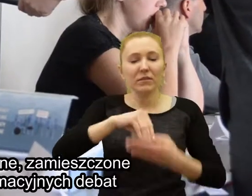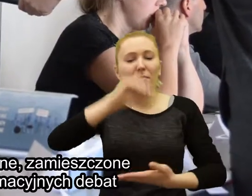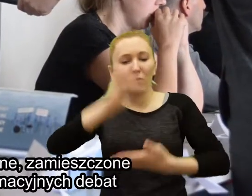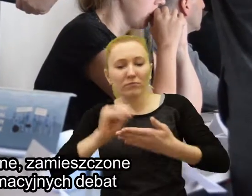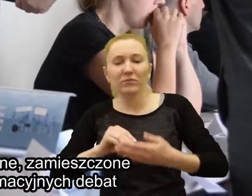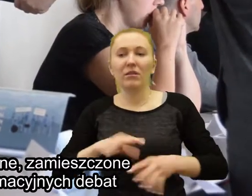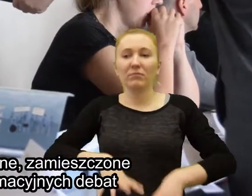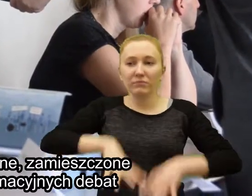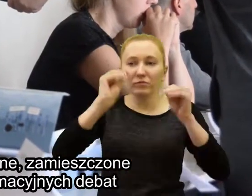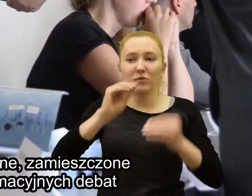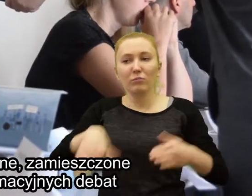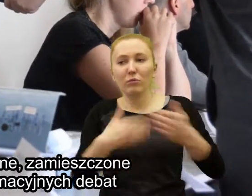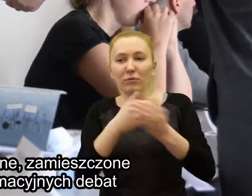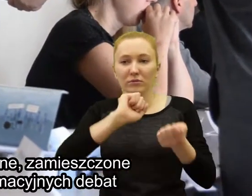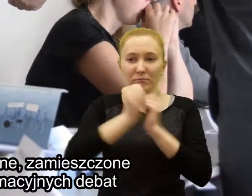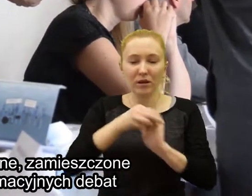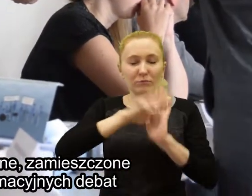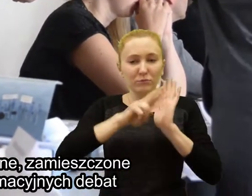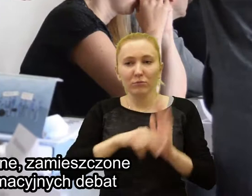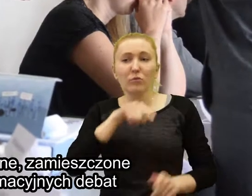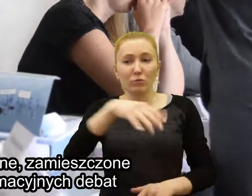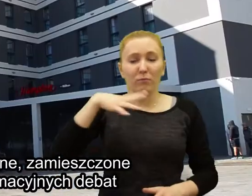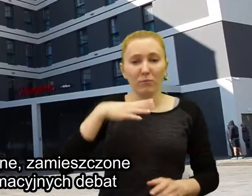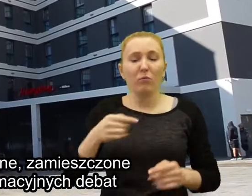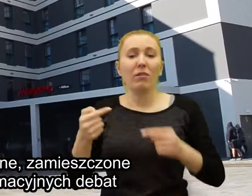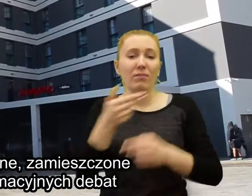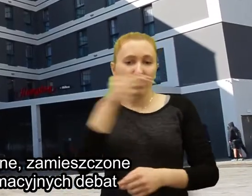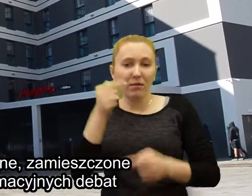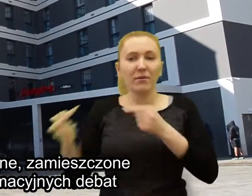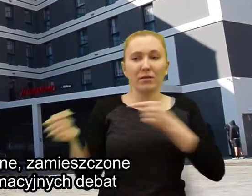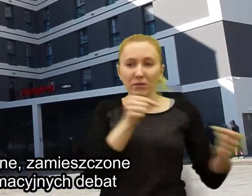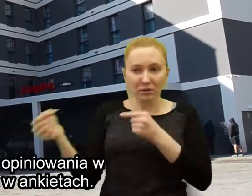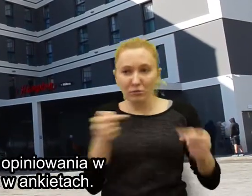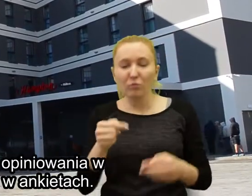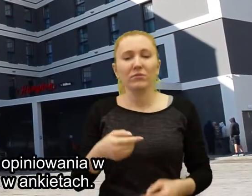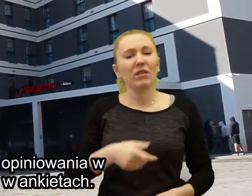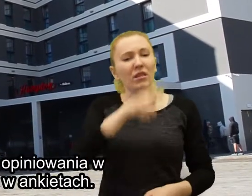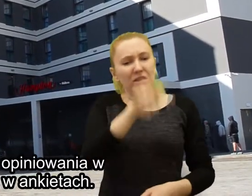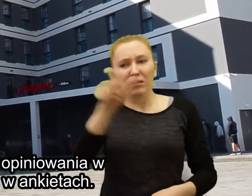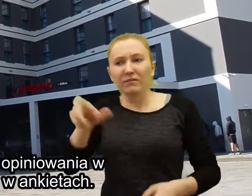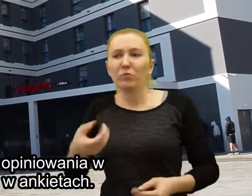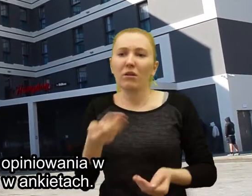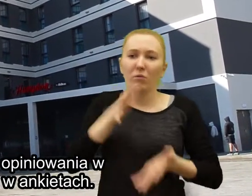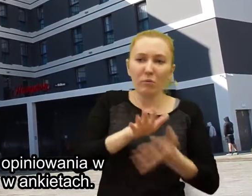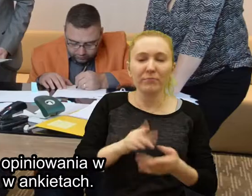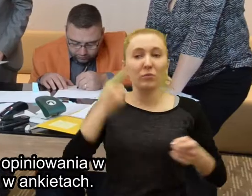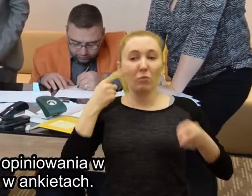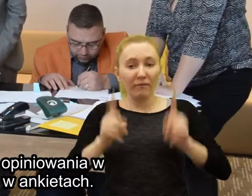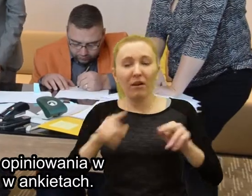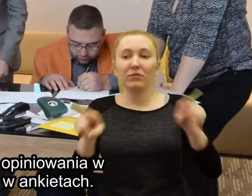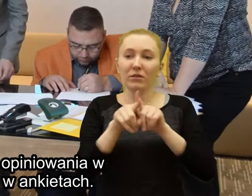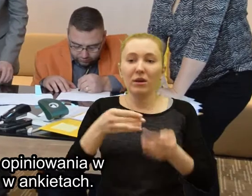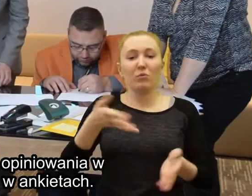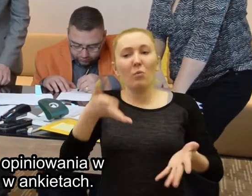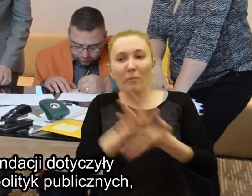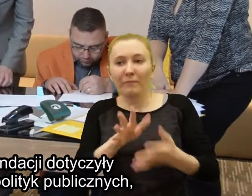Rekomendacje wstępne, zamieszczone w materiałach informacyjnych debat były przedmiotem opiniowania w trakcie dyskusji i